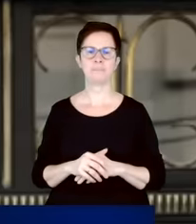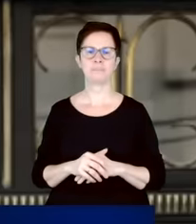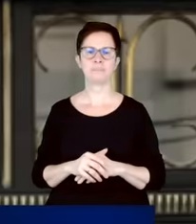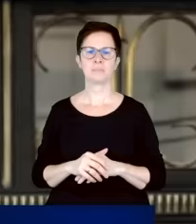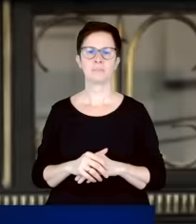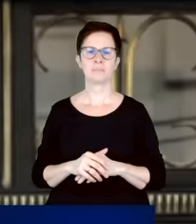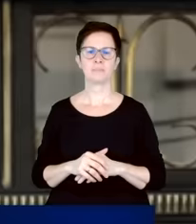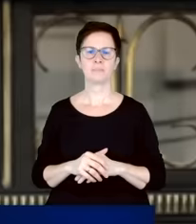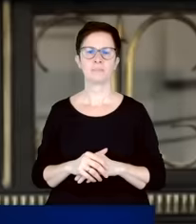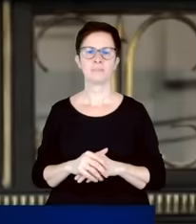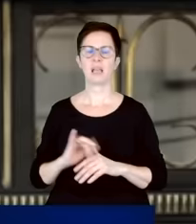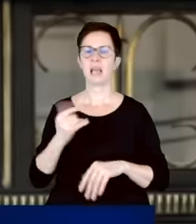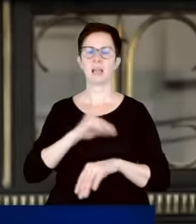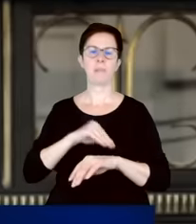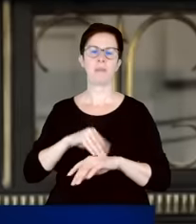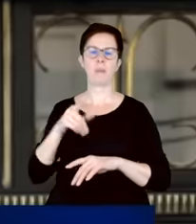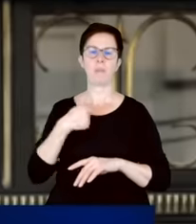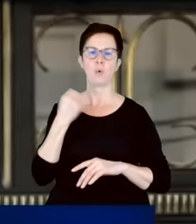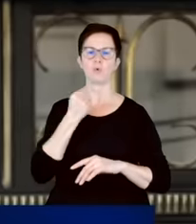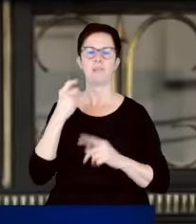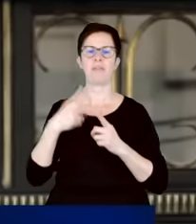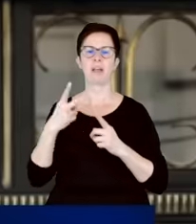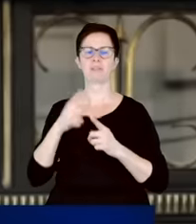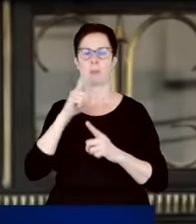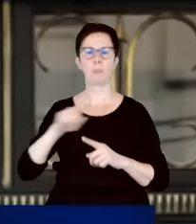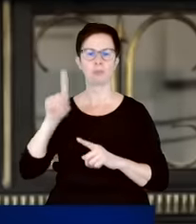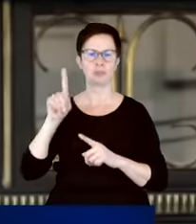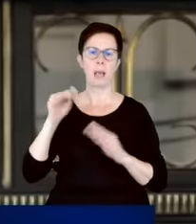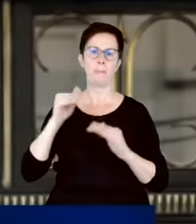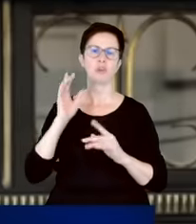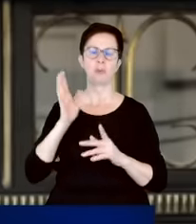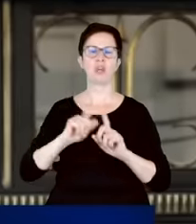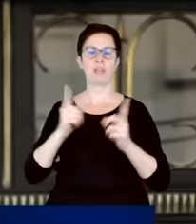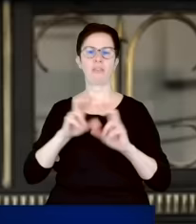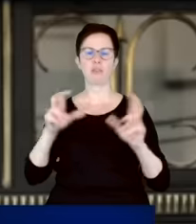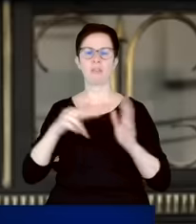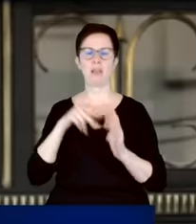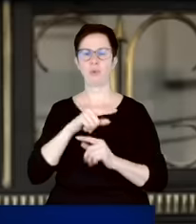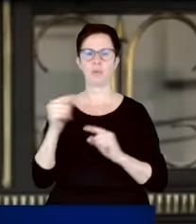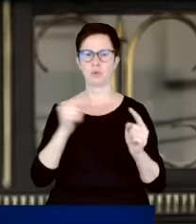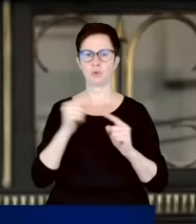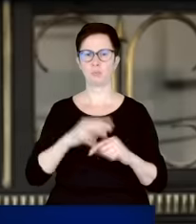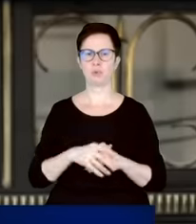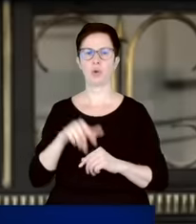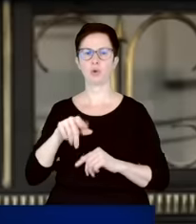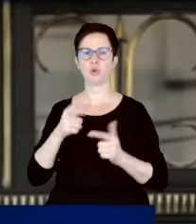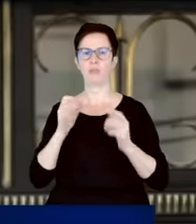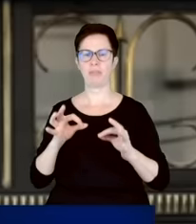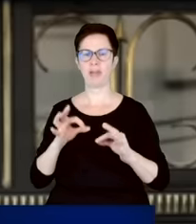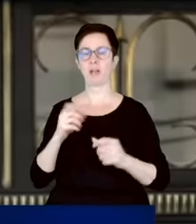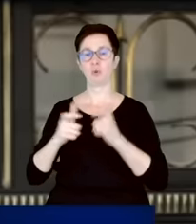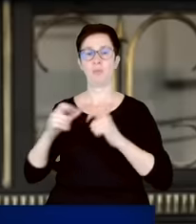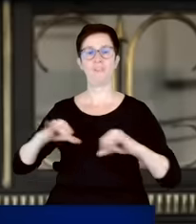jakie metody stosowała telewizja publiczna, ale być może będzie inny czas na taką dyskusję. To, co robi obecna władza,